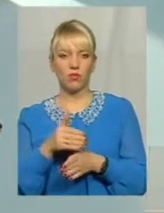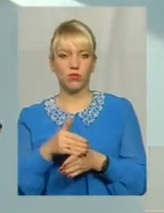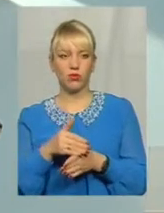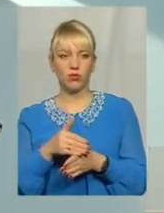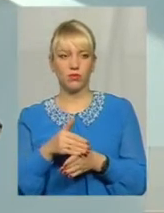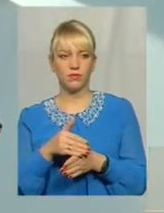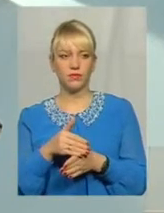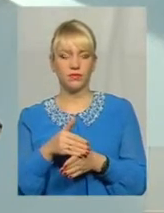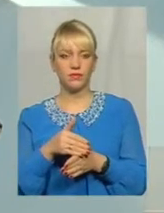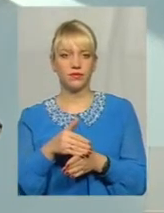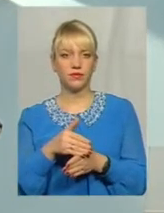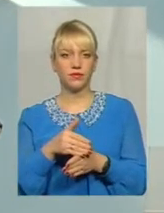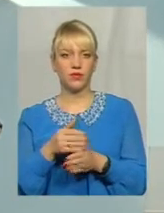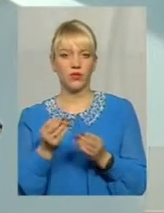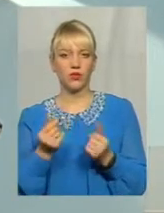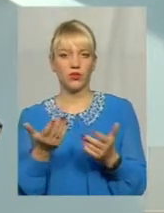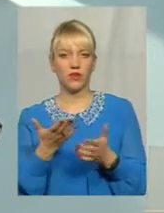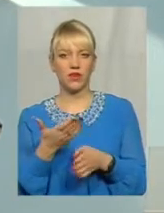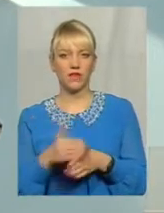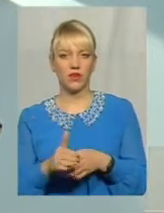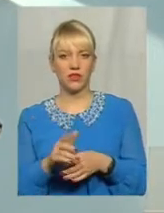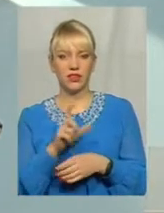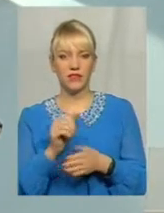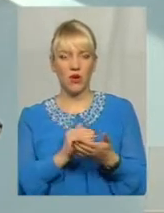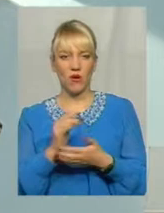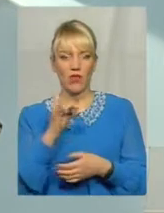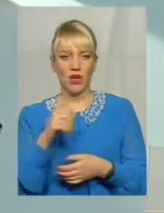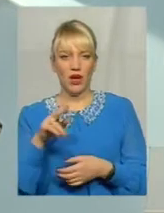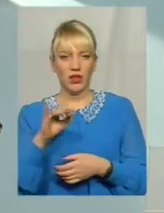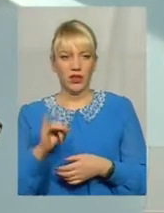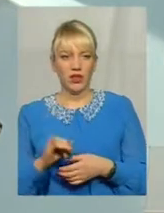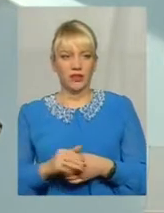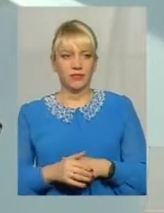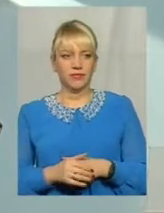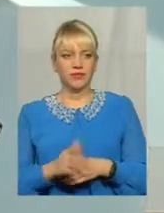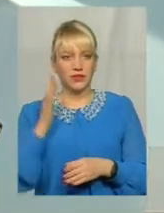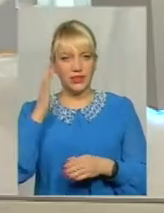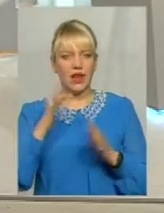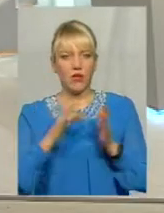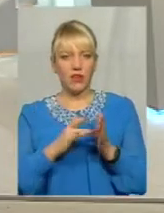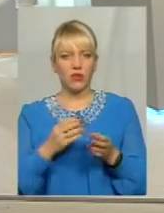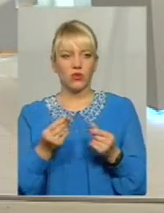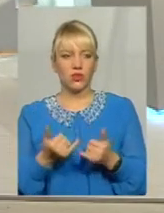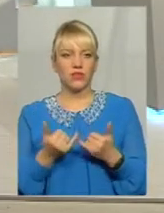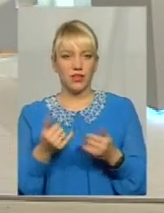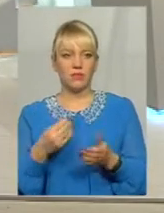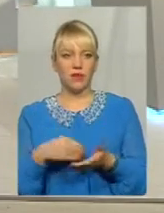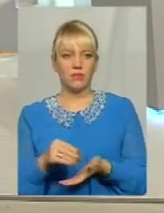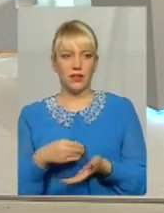коштів, які виділені з Верховної Ради Сергій Іванович Мельник. Так, на придбання